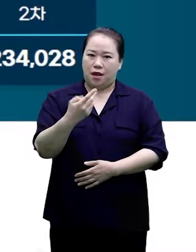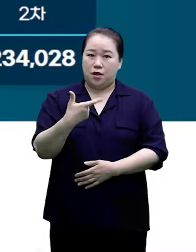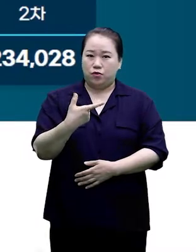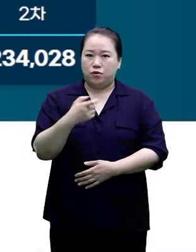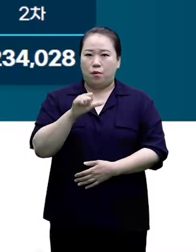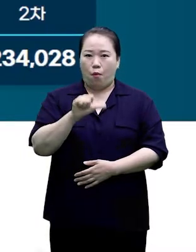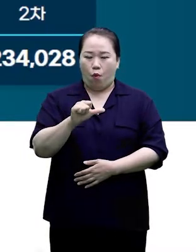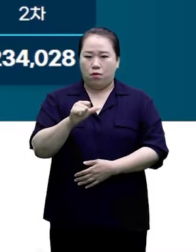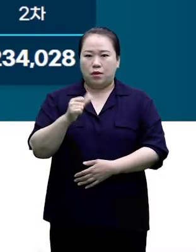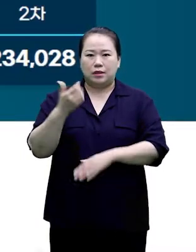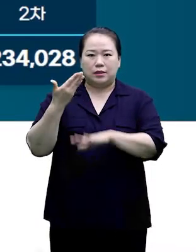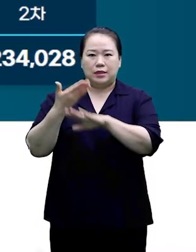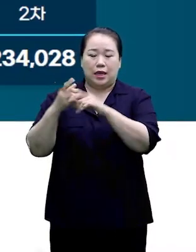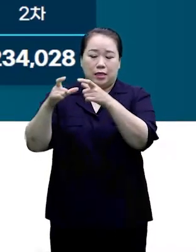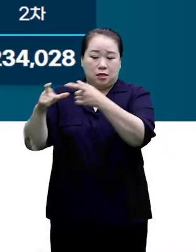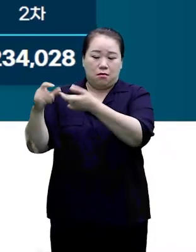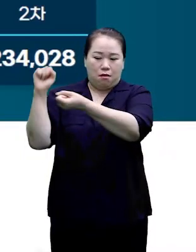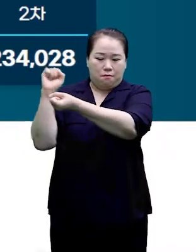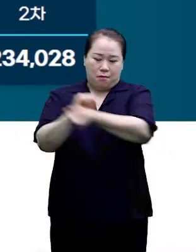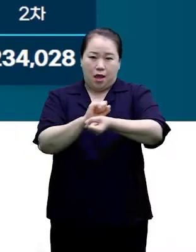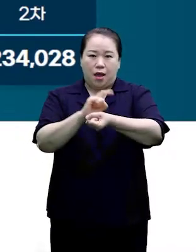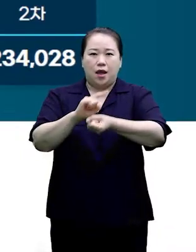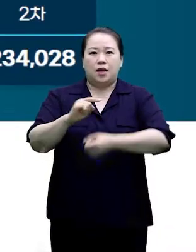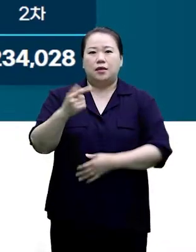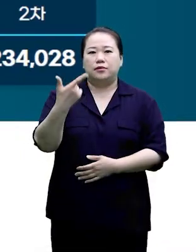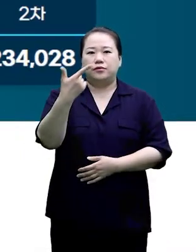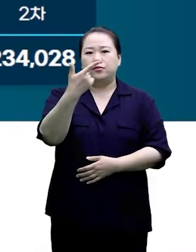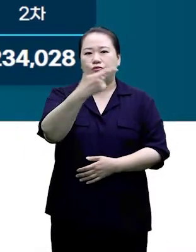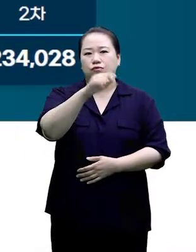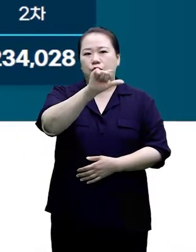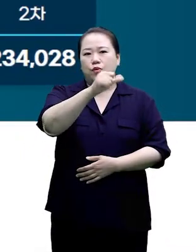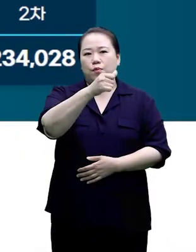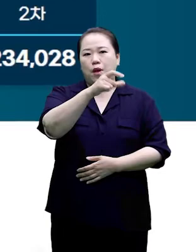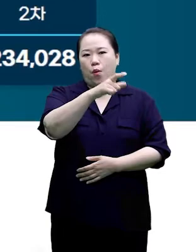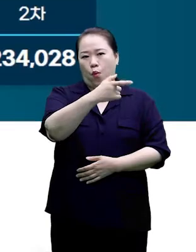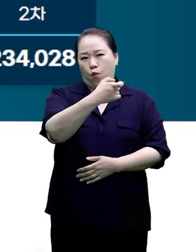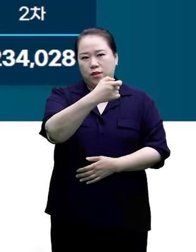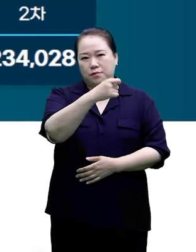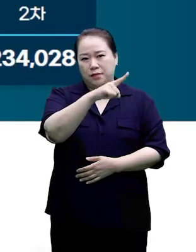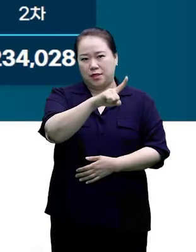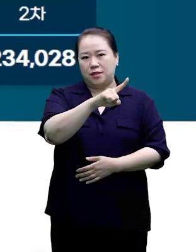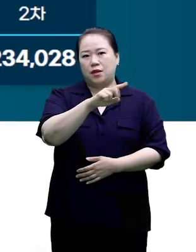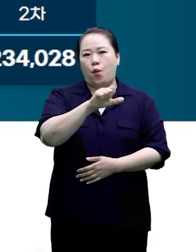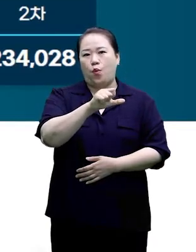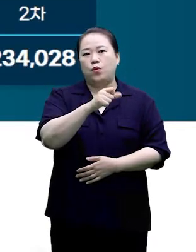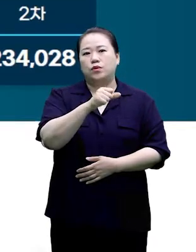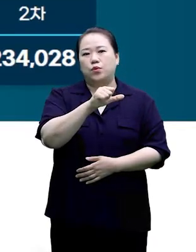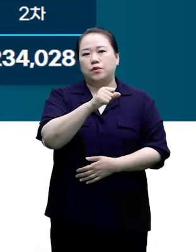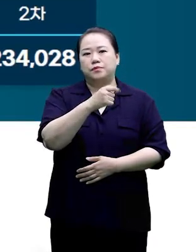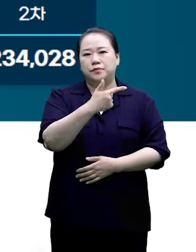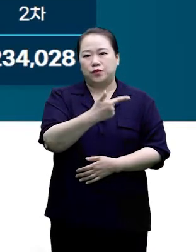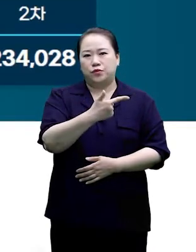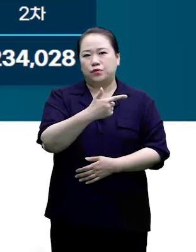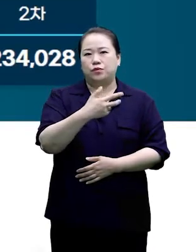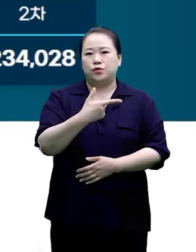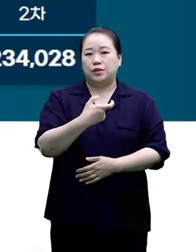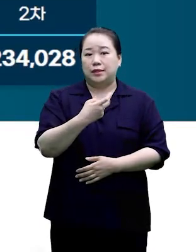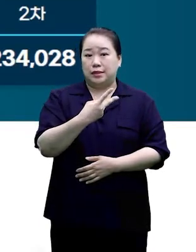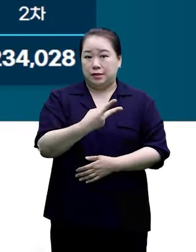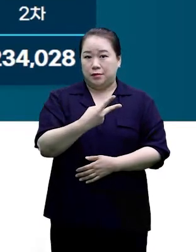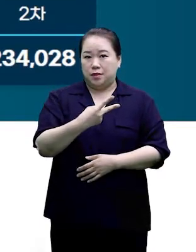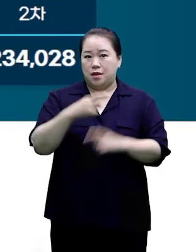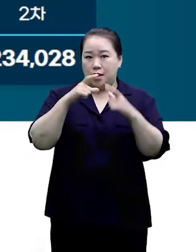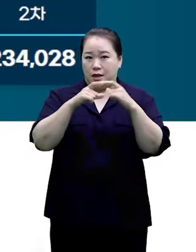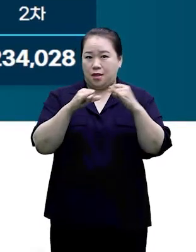접촉으로 6551, 6556, 6562번은 앞서 확진된 강남구민과의 접촉으로 양성 판정을